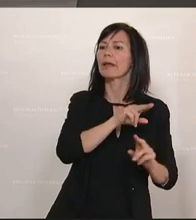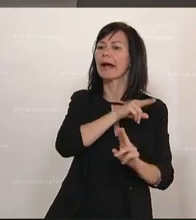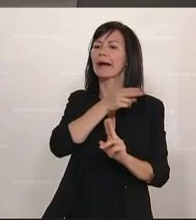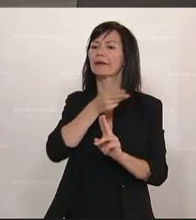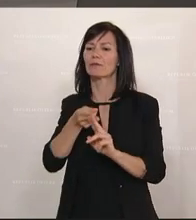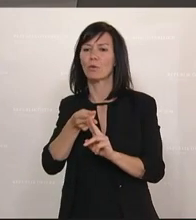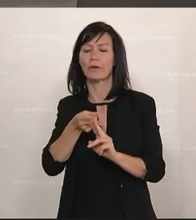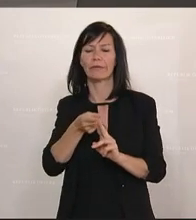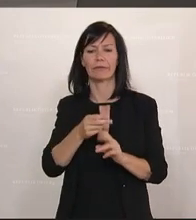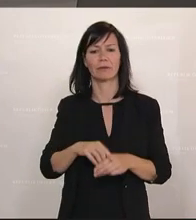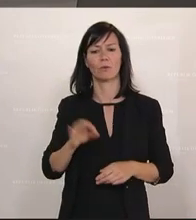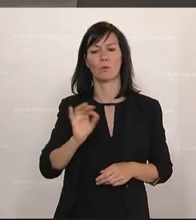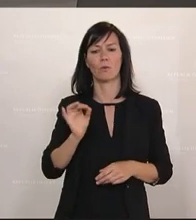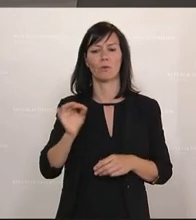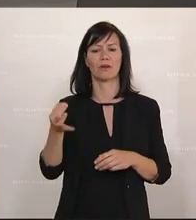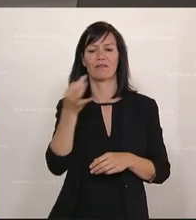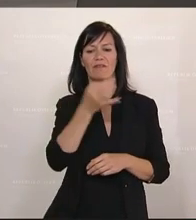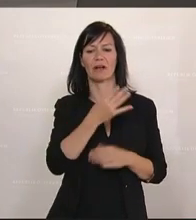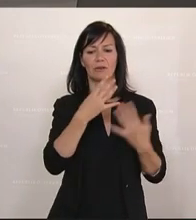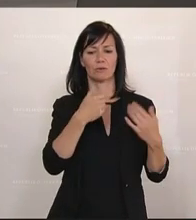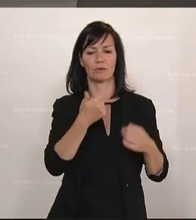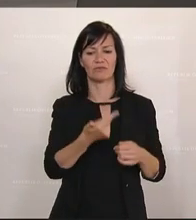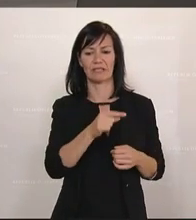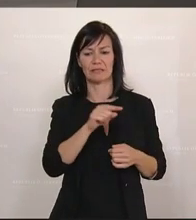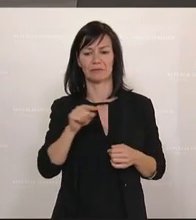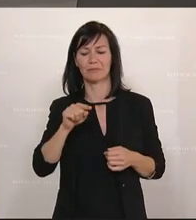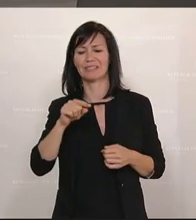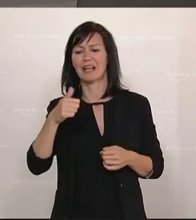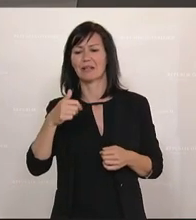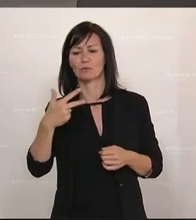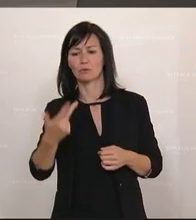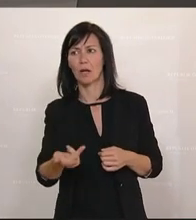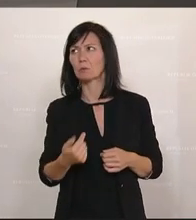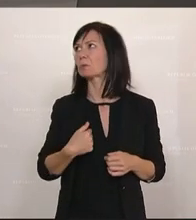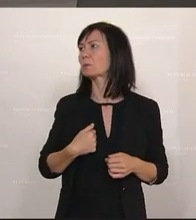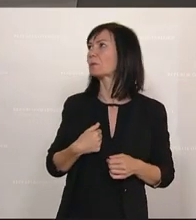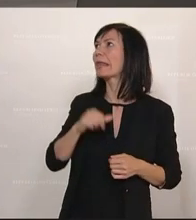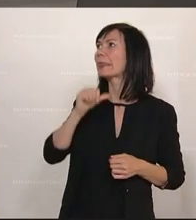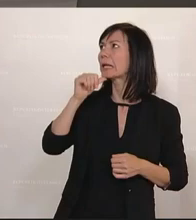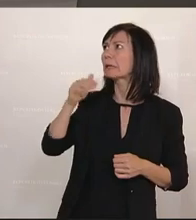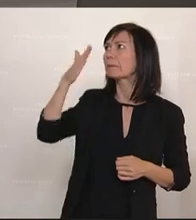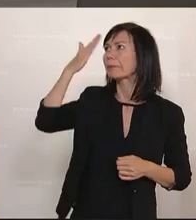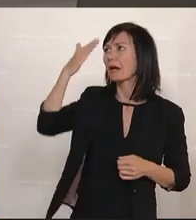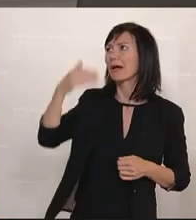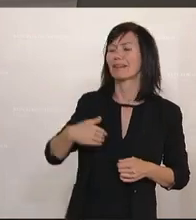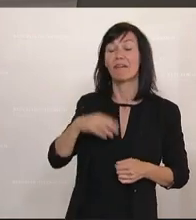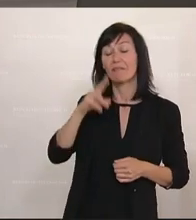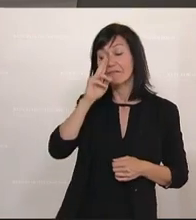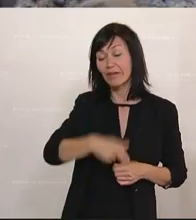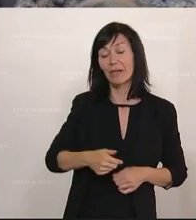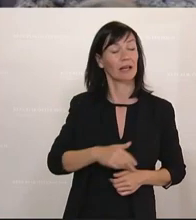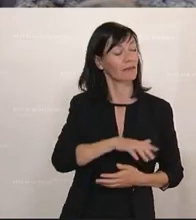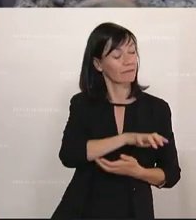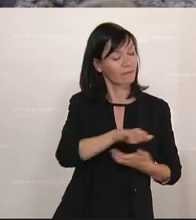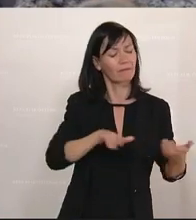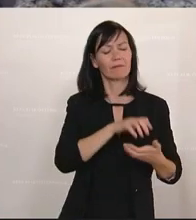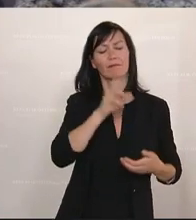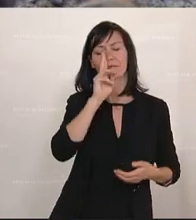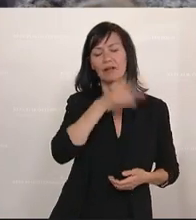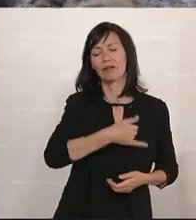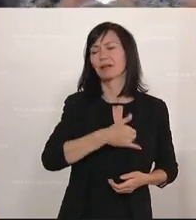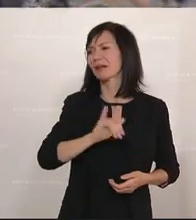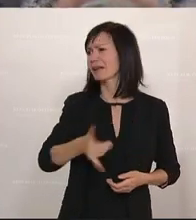Oder auf die Frage 29, 30 bis 31, ist nichts bekannt, ist eine Frechheit und ein Skandal. Und ich frage mich jetzt langsam, Herr Präsident,